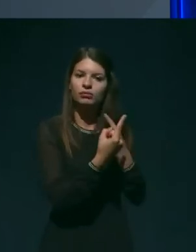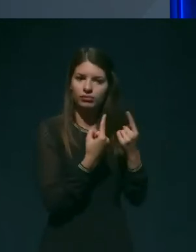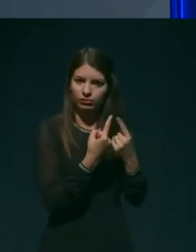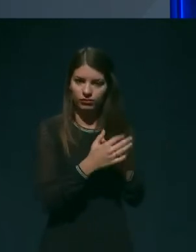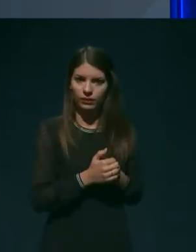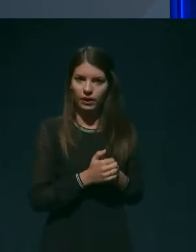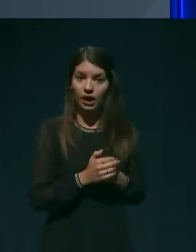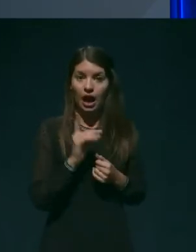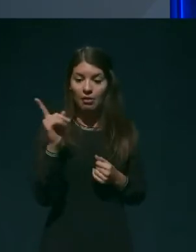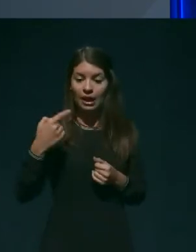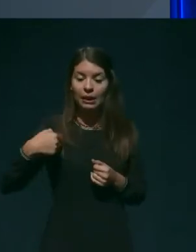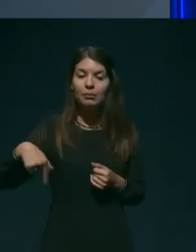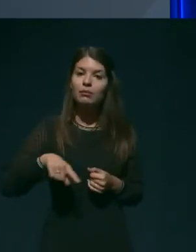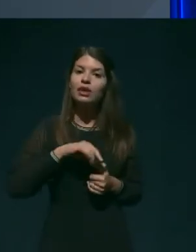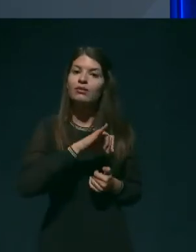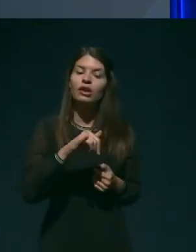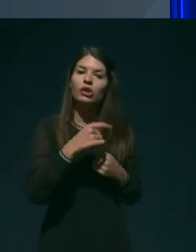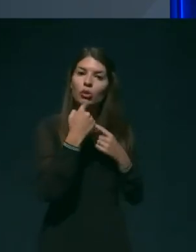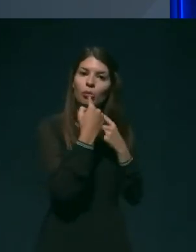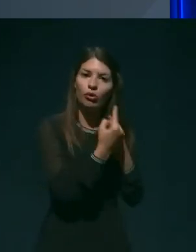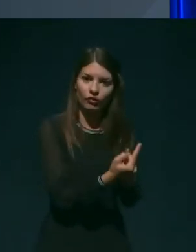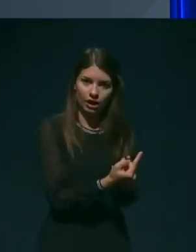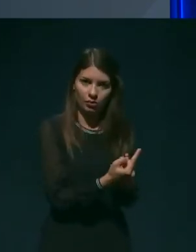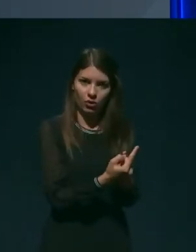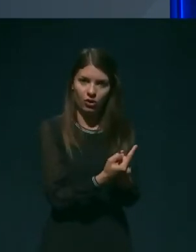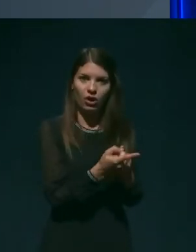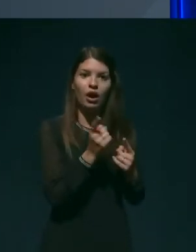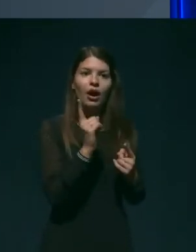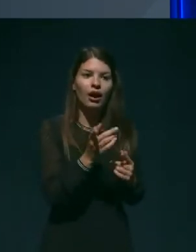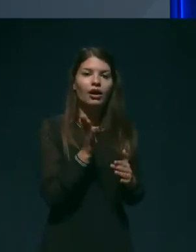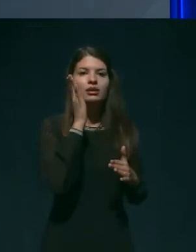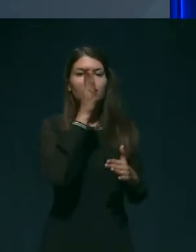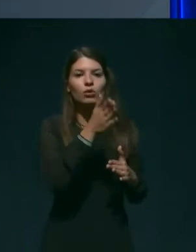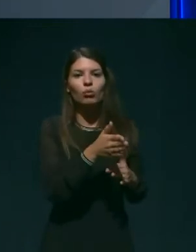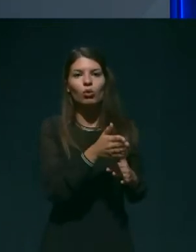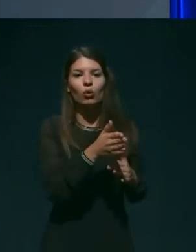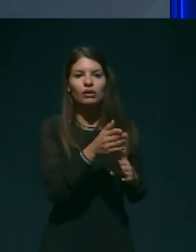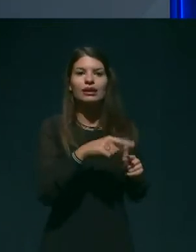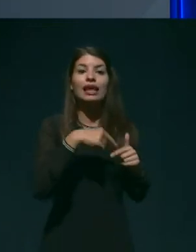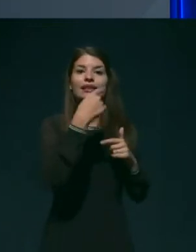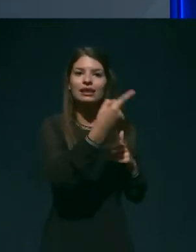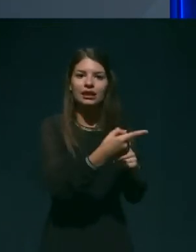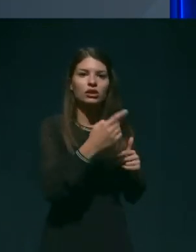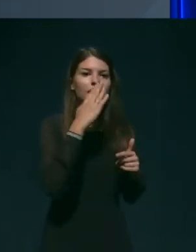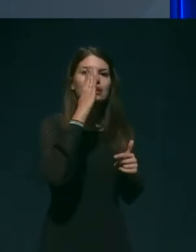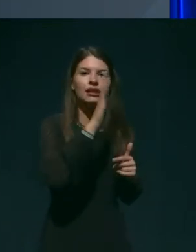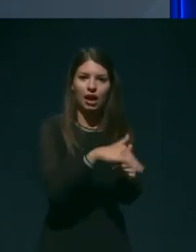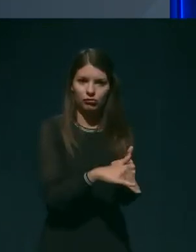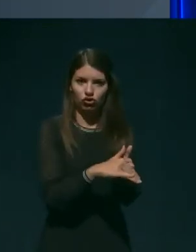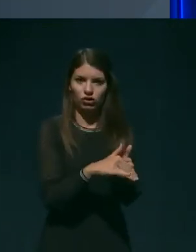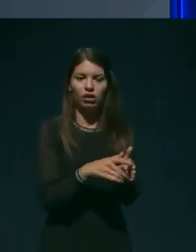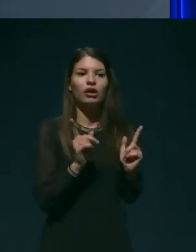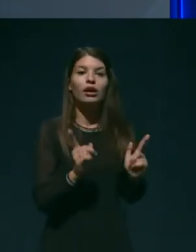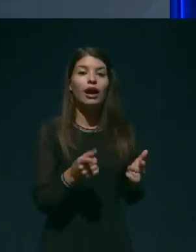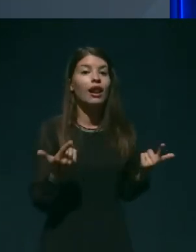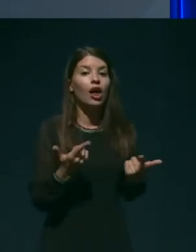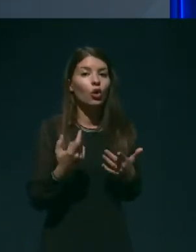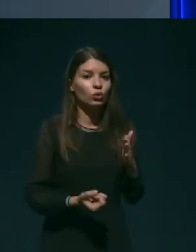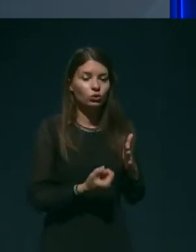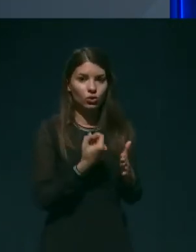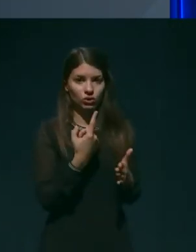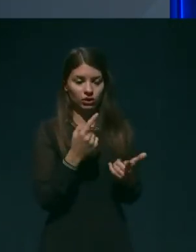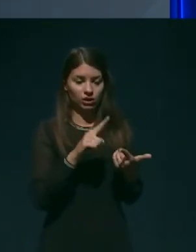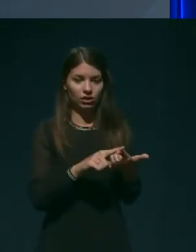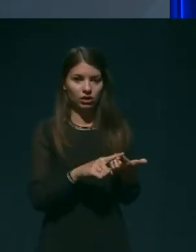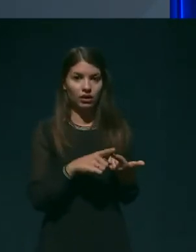znanjamo s tem, kaj mu bo naslednje poslabšanje bolezni prineslo. S čim lahko računa, na kaj se